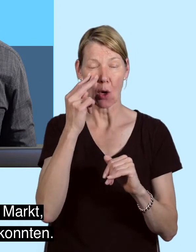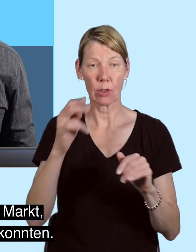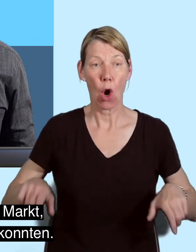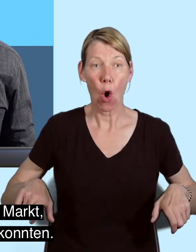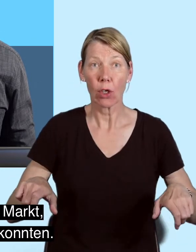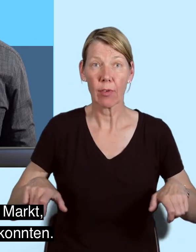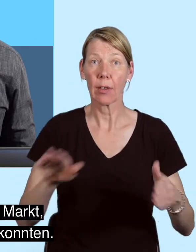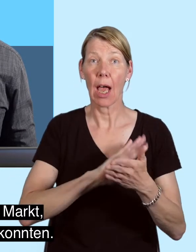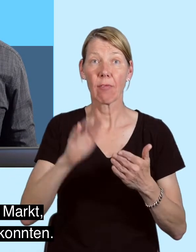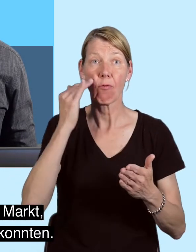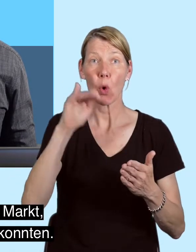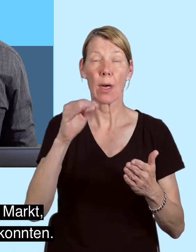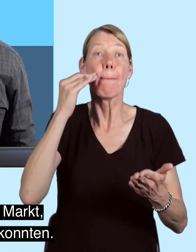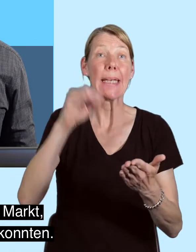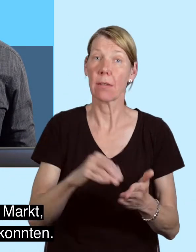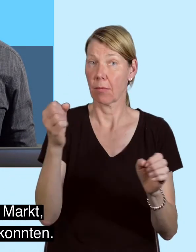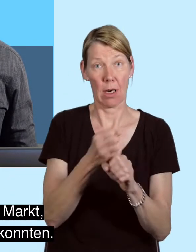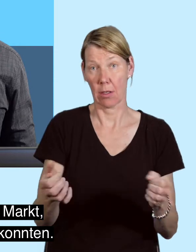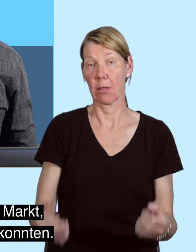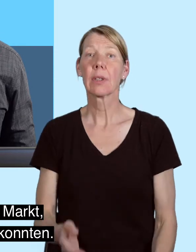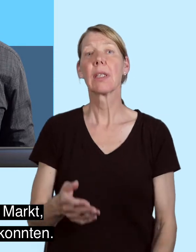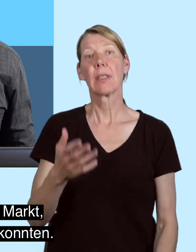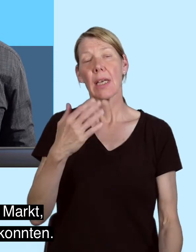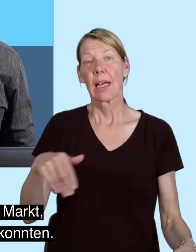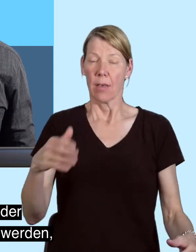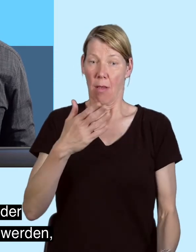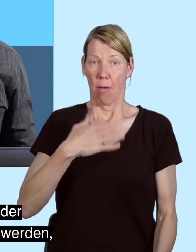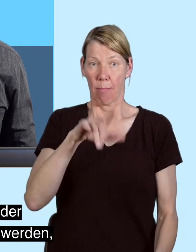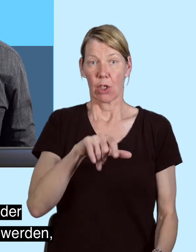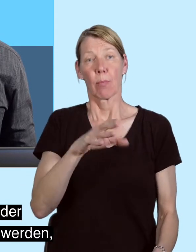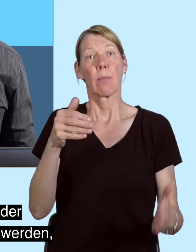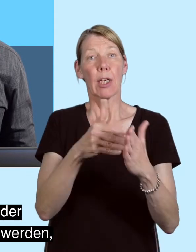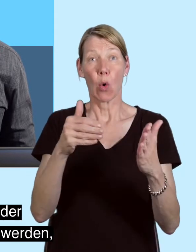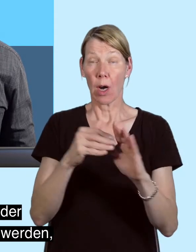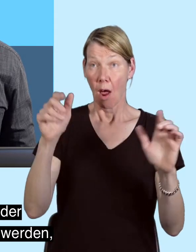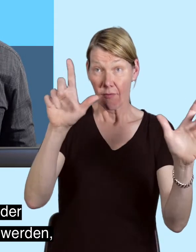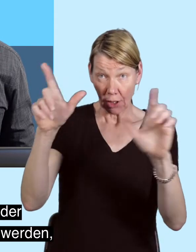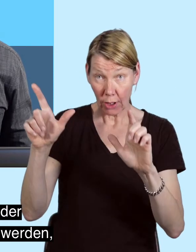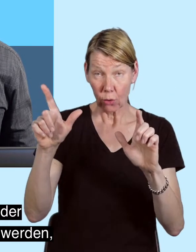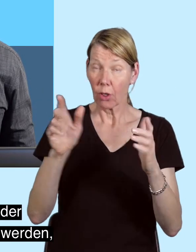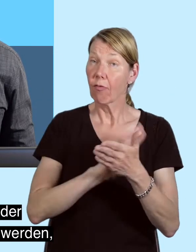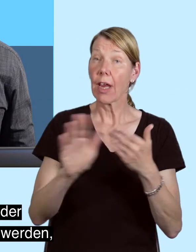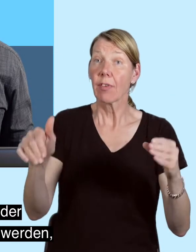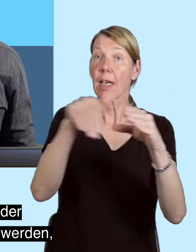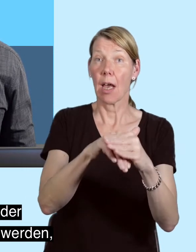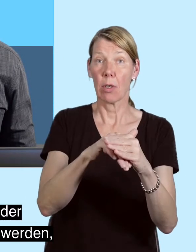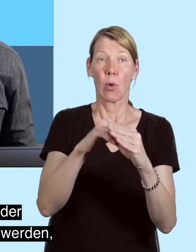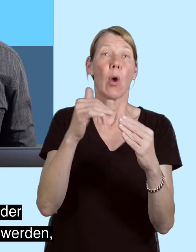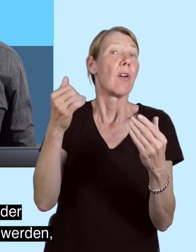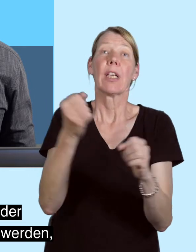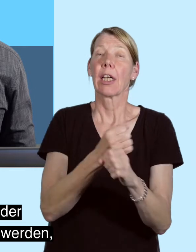Wohnungen auf dem Markt, die von RollstuhlfahrerInnen genutzt werden konnten. Menschen mit Behinderung konnten von der Teilhabe an